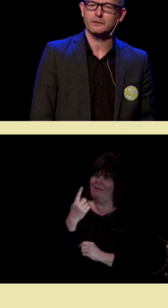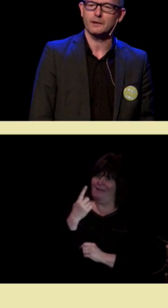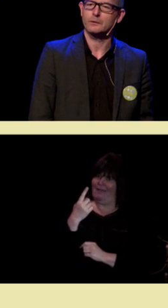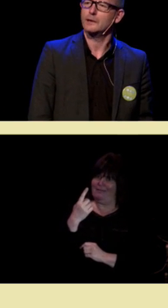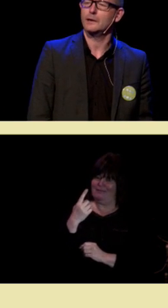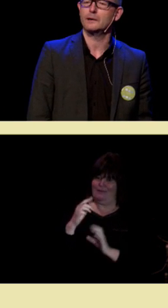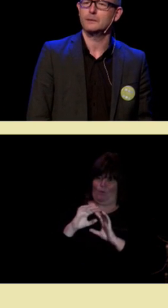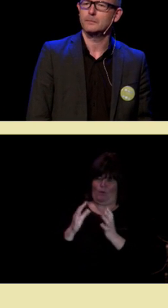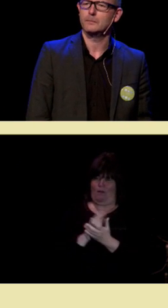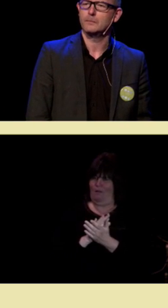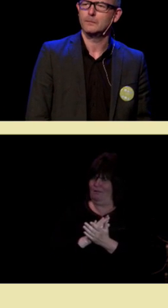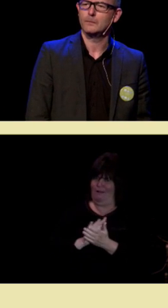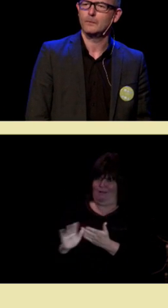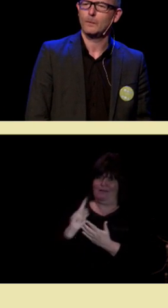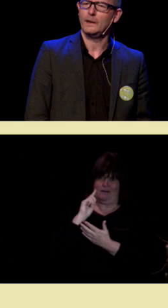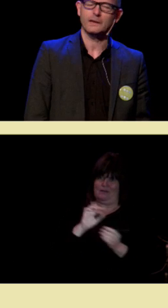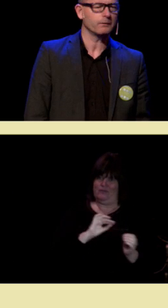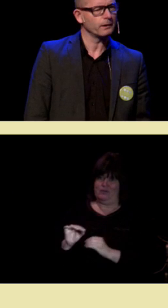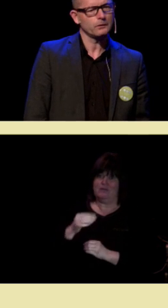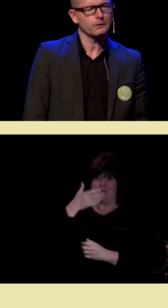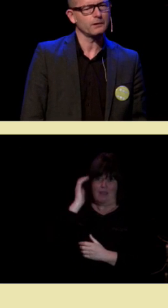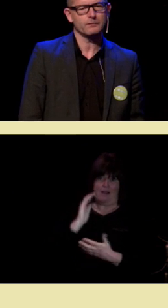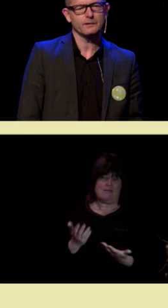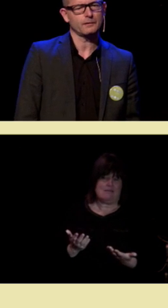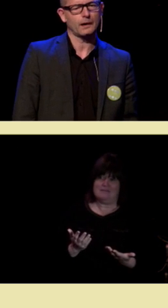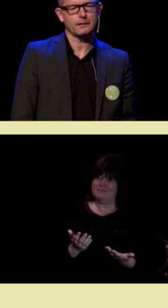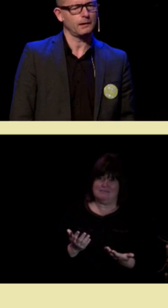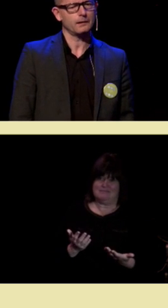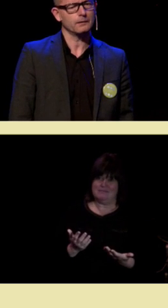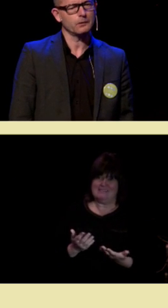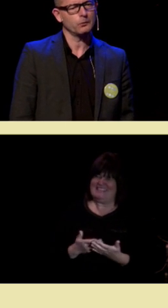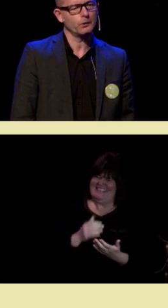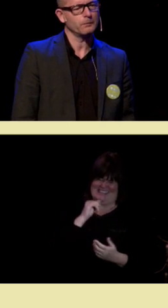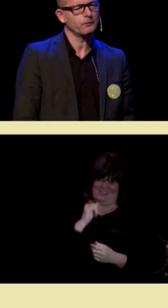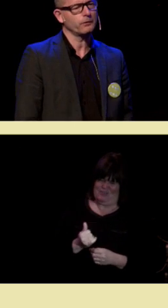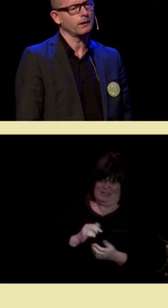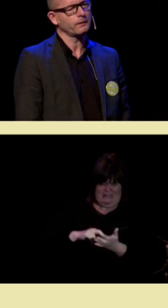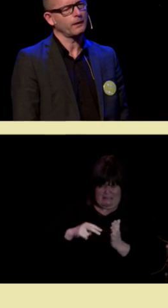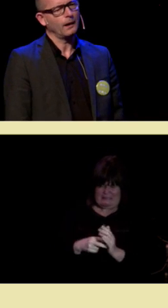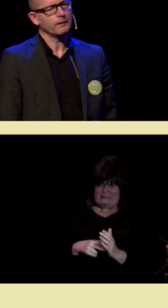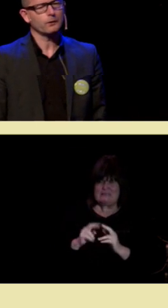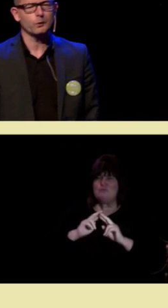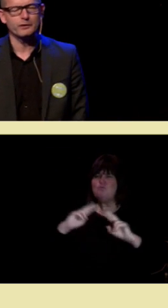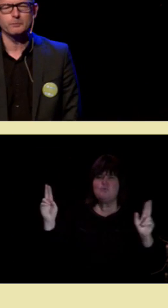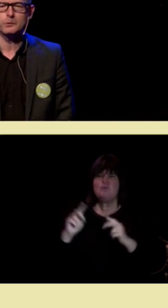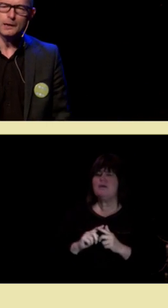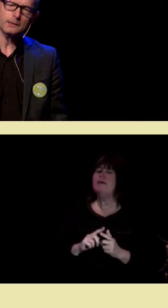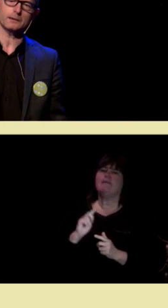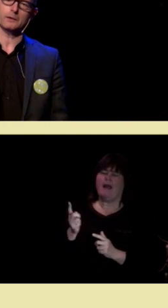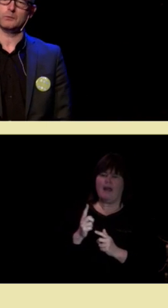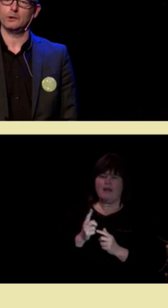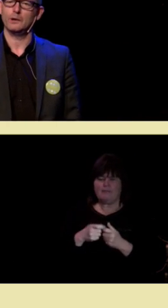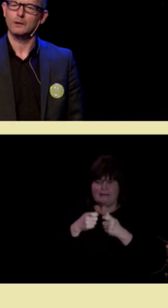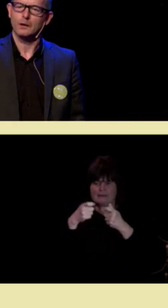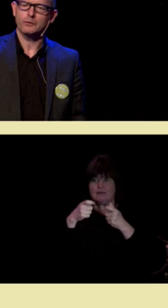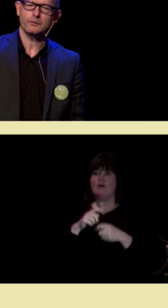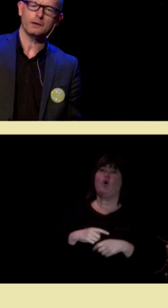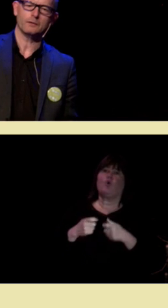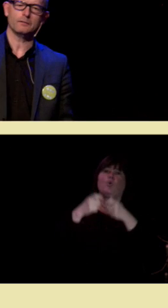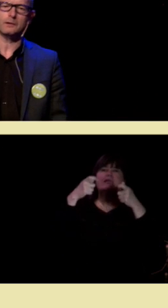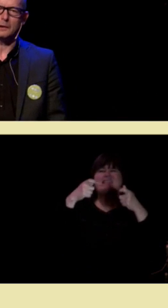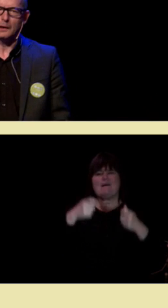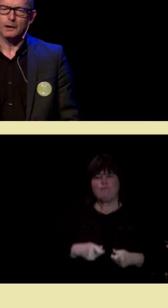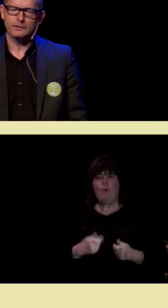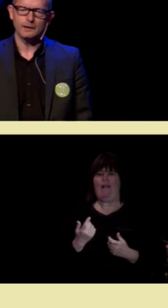transplantere, det er hjernen. Ikke fordi det nødvendigvis er teknisk umulig, men fordi det konseptuelt er umulig. For